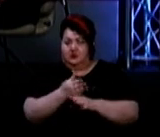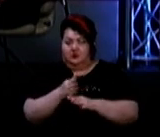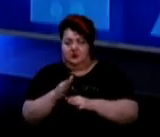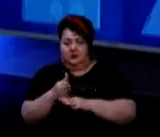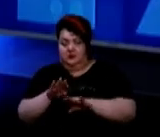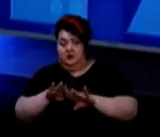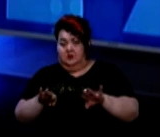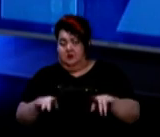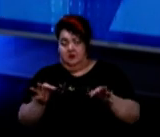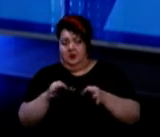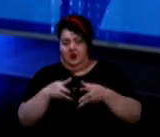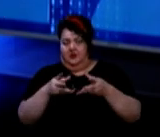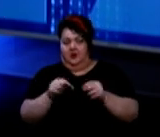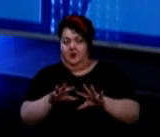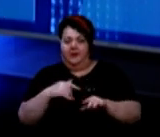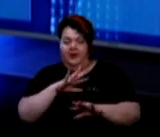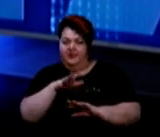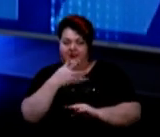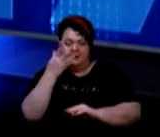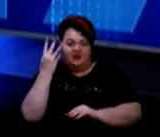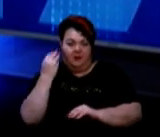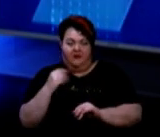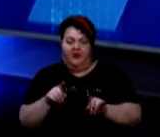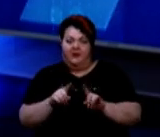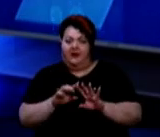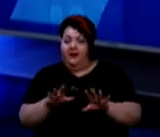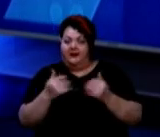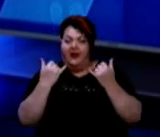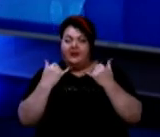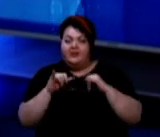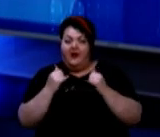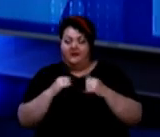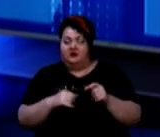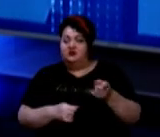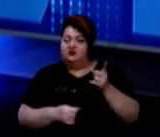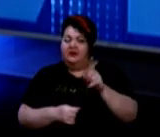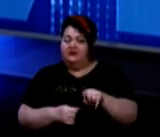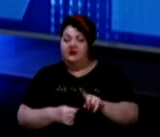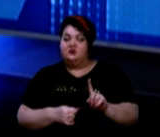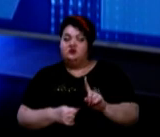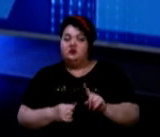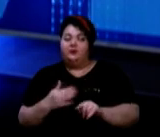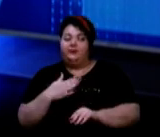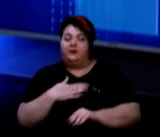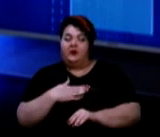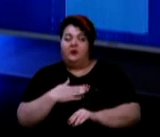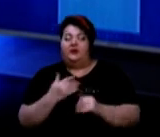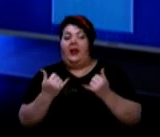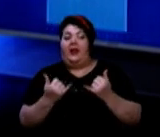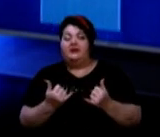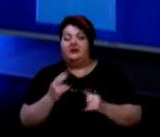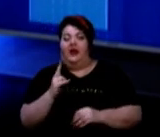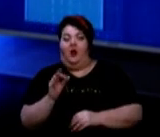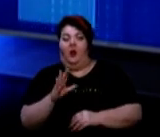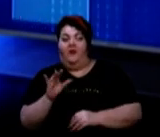то ніяк. Ми ж не забуваємо про таку, не дивлячись на те, що в нас зараз COVID